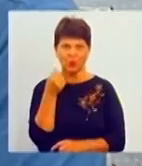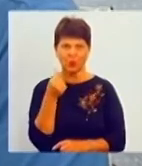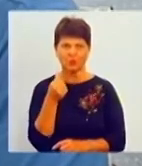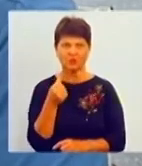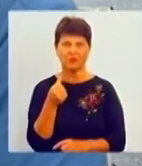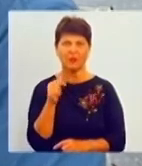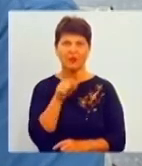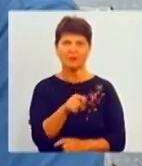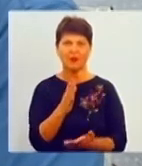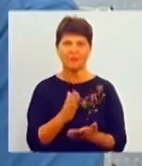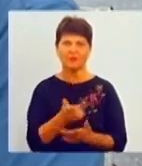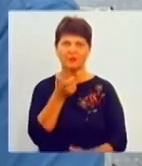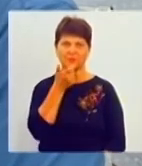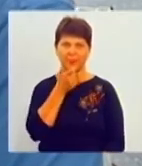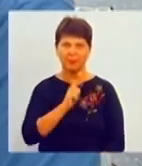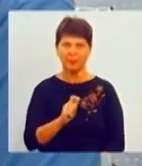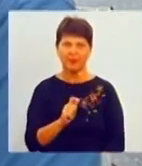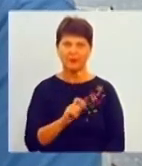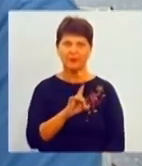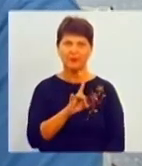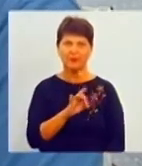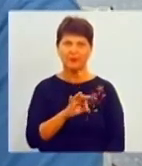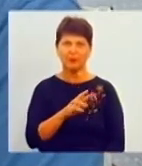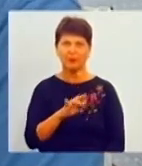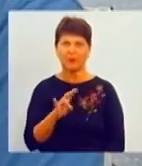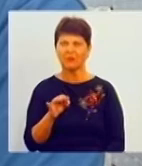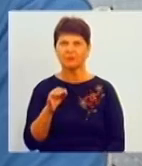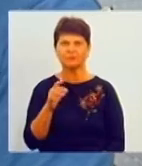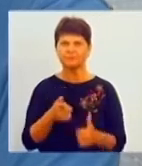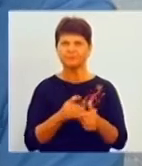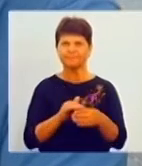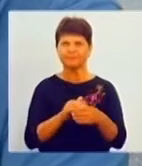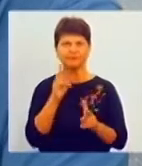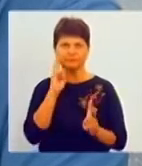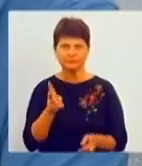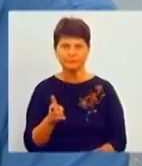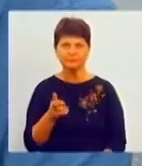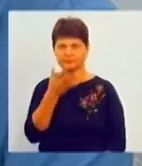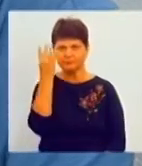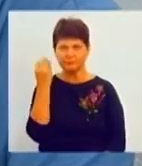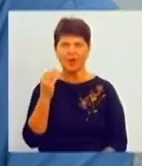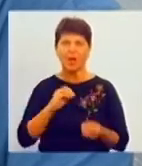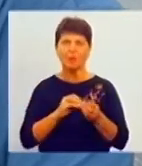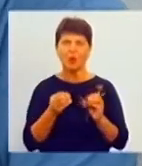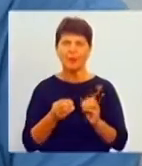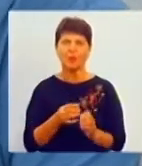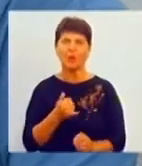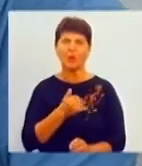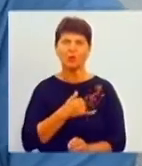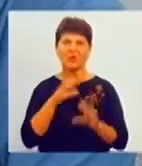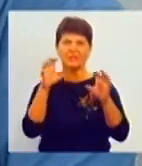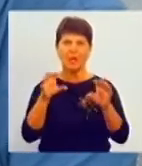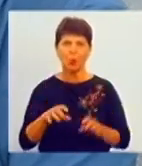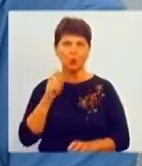така пані депутат Роман, якщо не помиляюсь, прізвище, я її сказав тоді, що у нас проблема з законом України про туризм. Ми